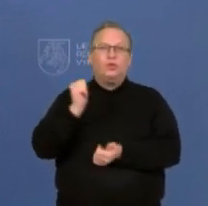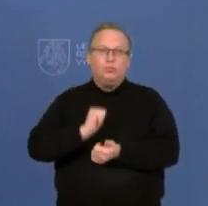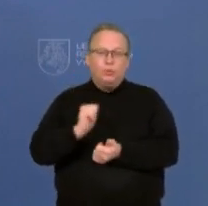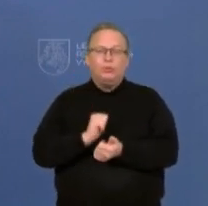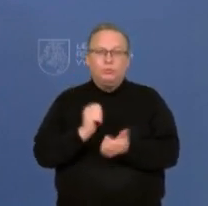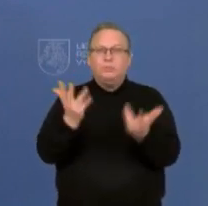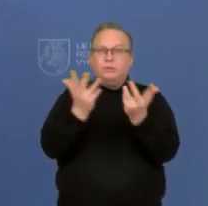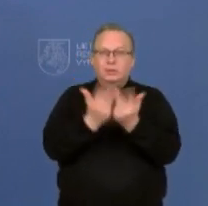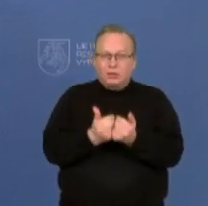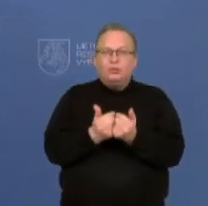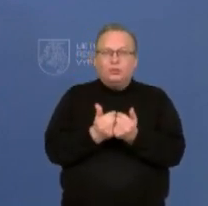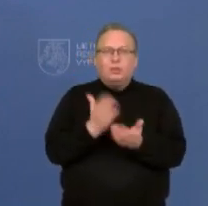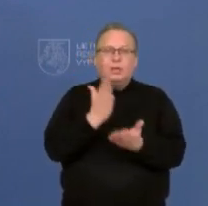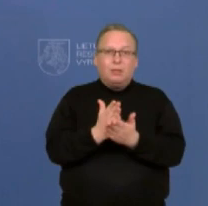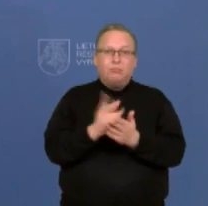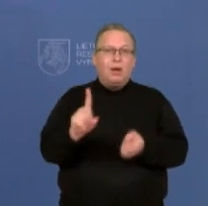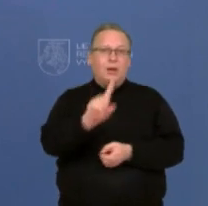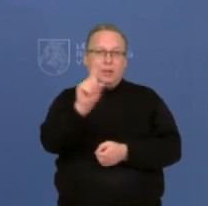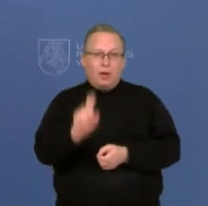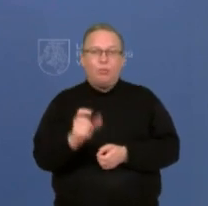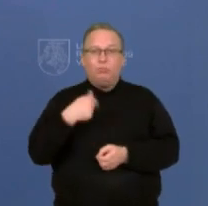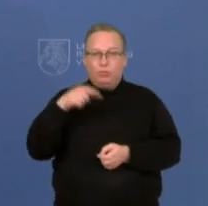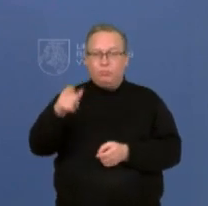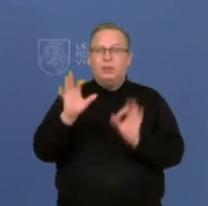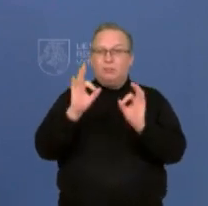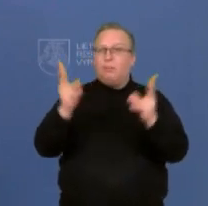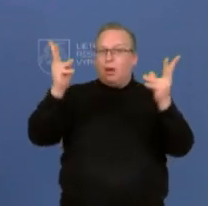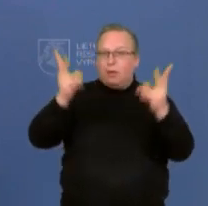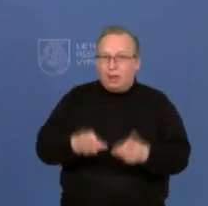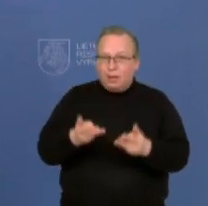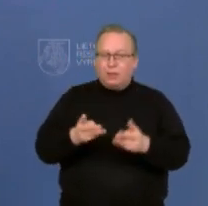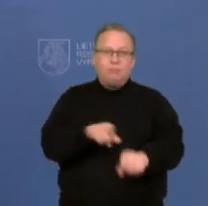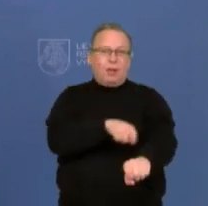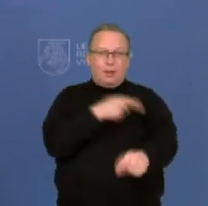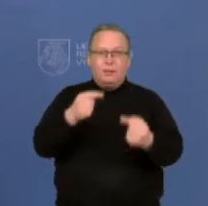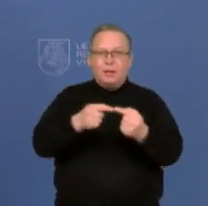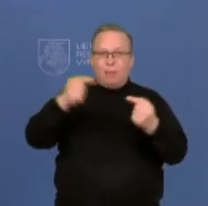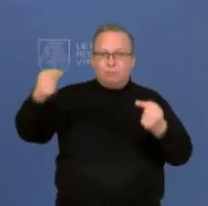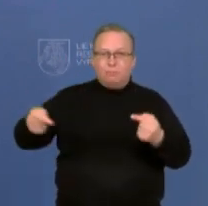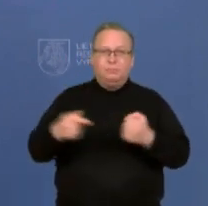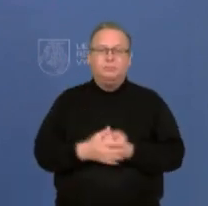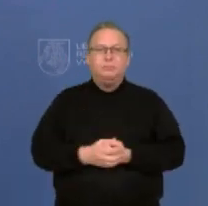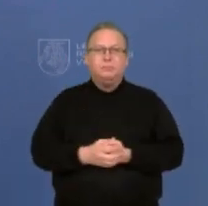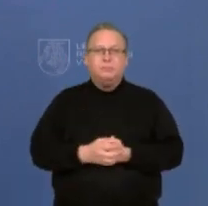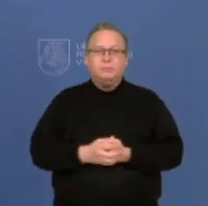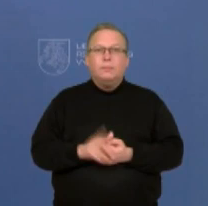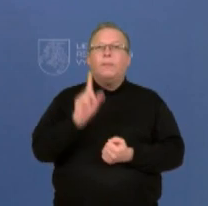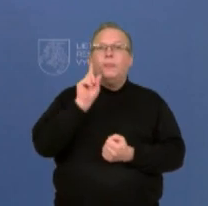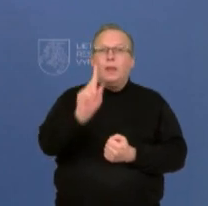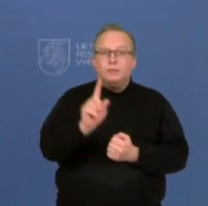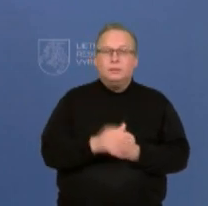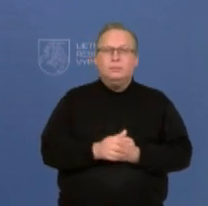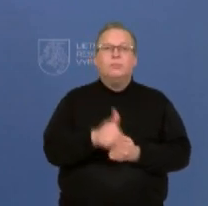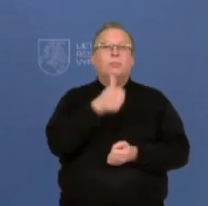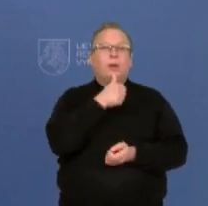žmogiškėji, sakykim, ištekliai yra klausimas, ar mums to reikia ilgalaikė, ilgalaikė prasme, nes, sakykim, sprendiniai,